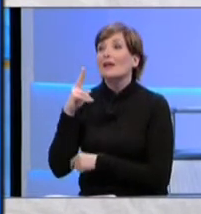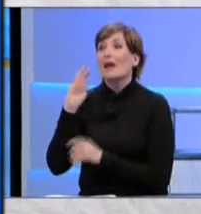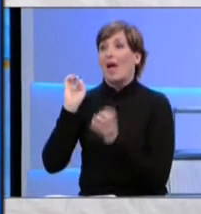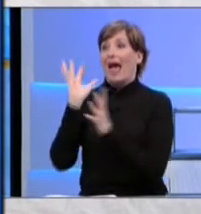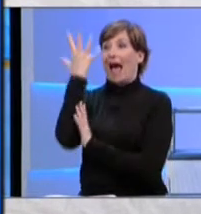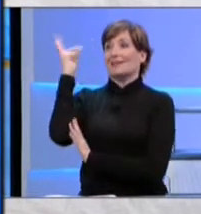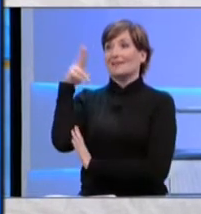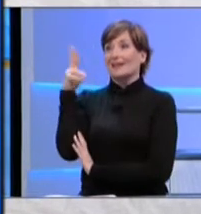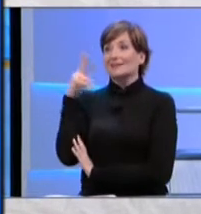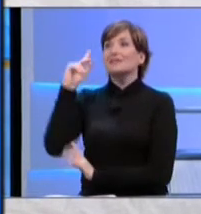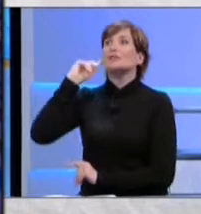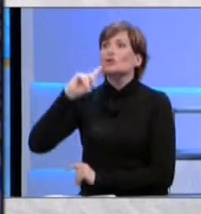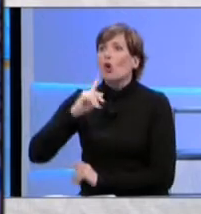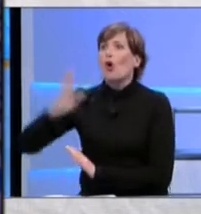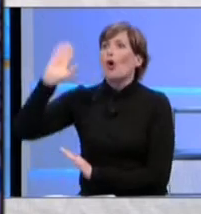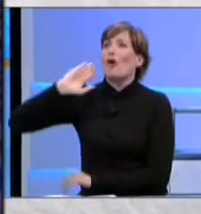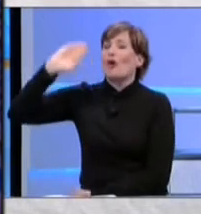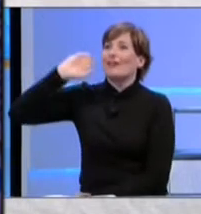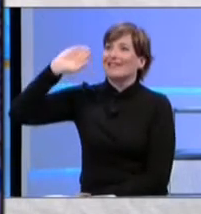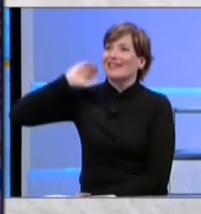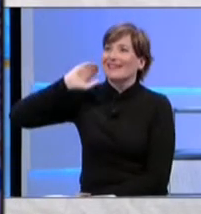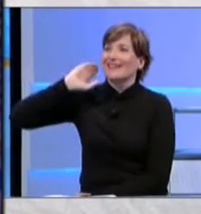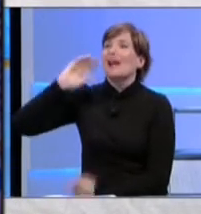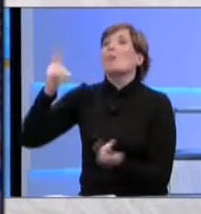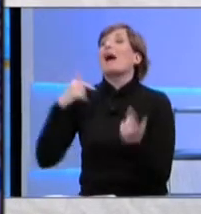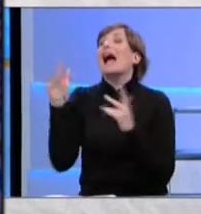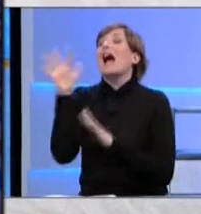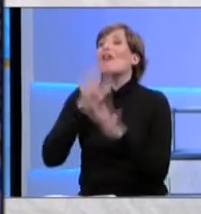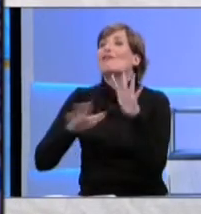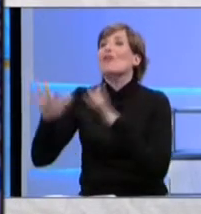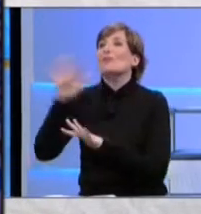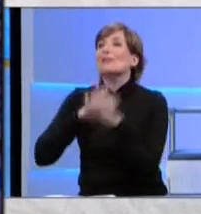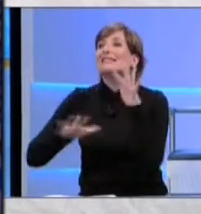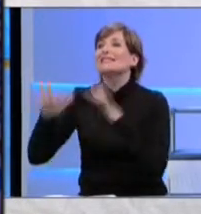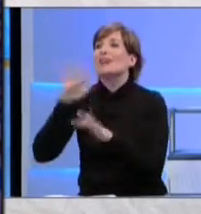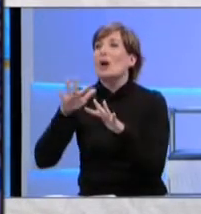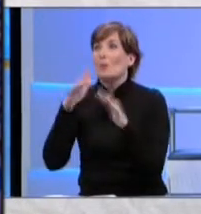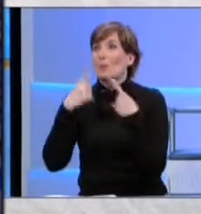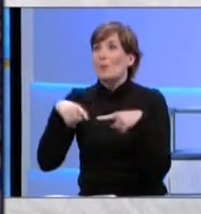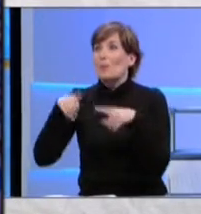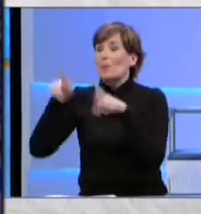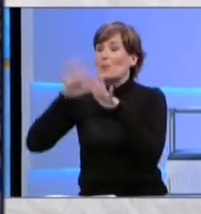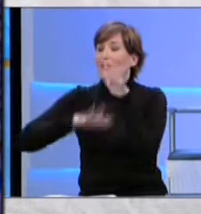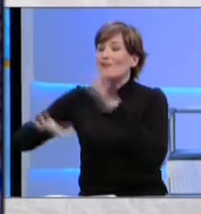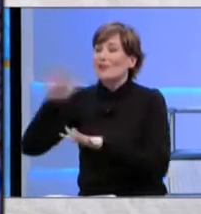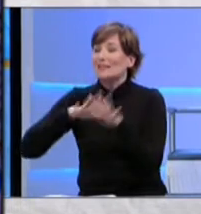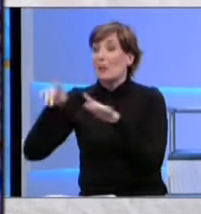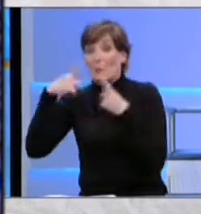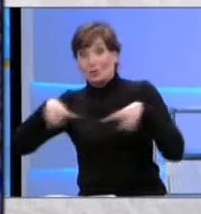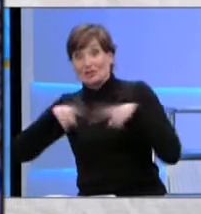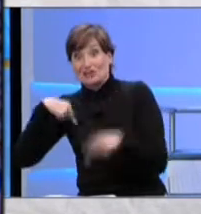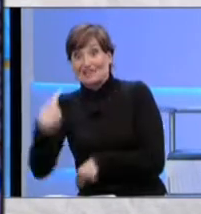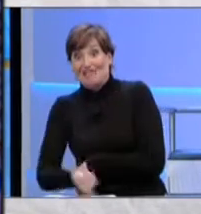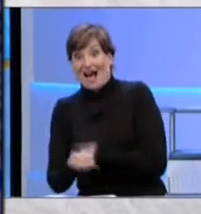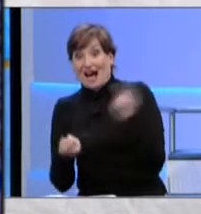erano sordi, solo che questa informazione un po' si è persa. No, ma soprattutto il fatto